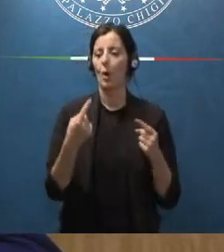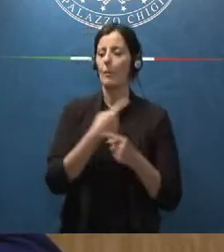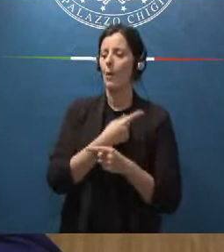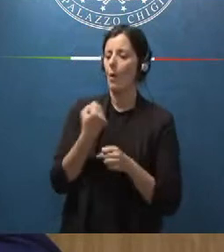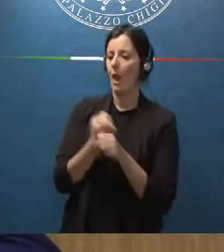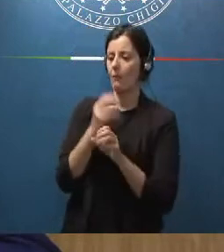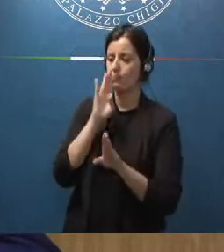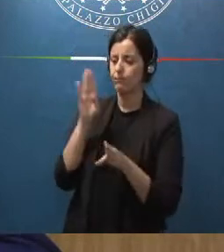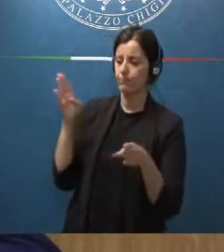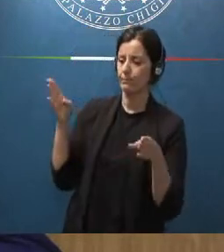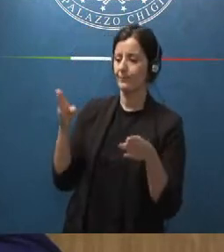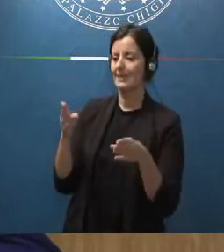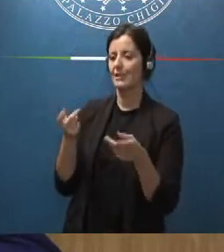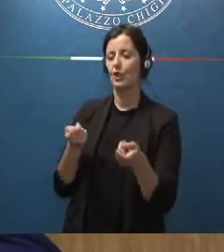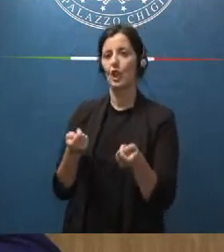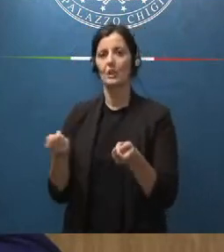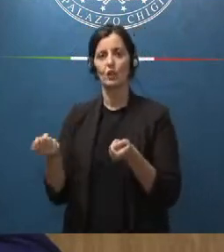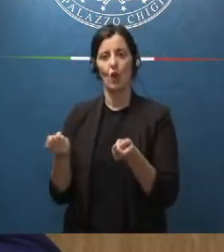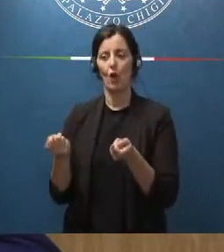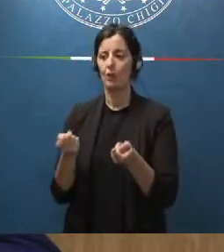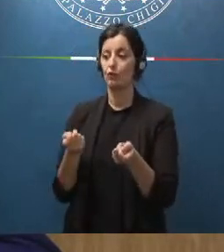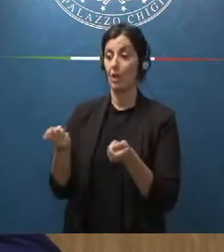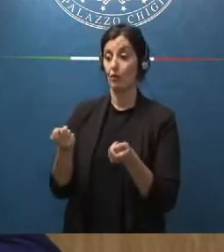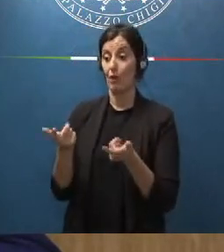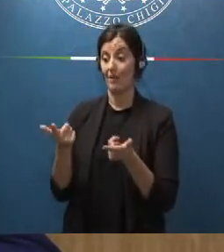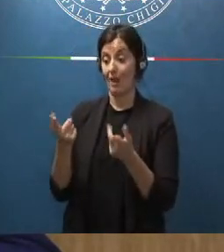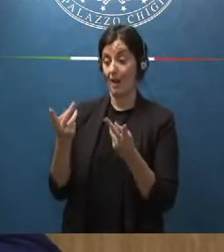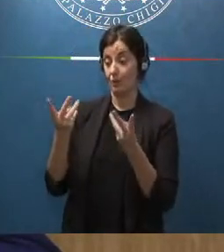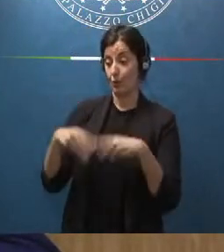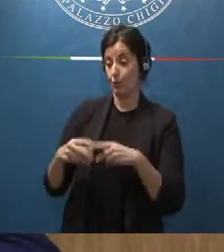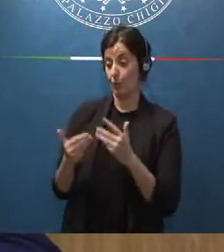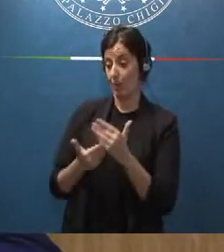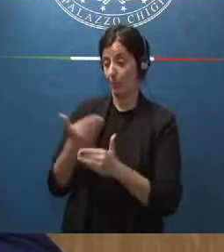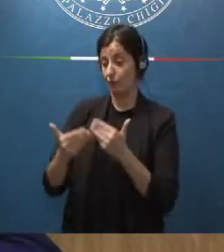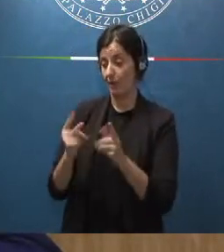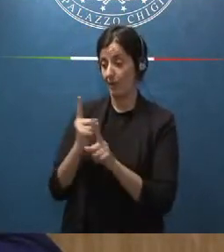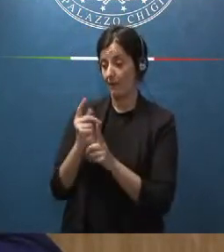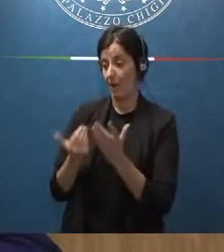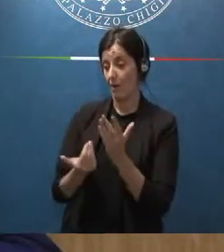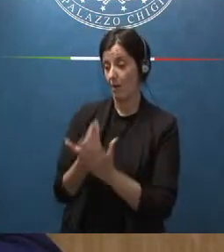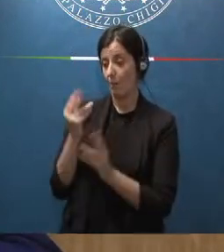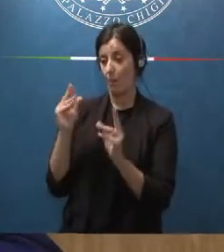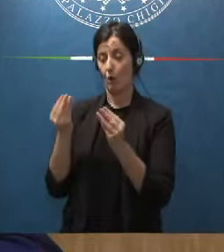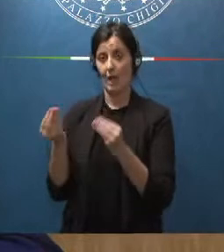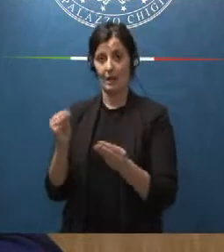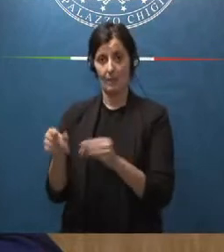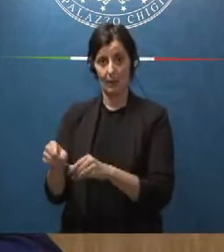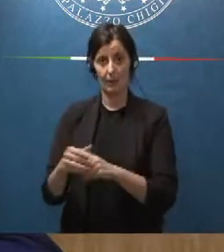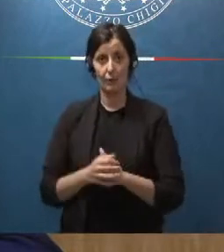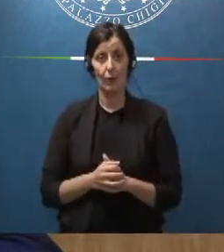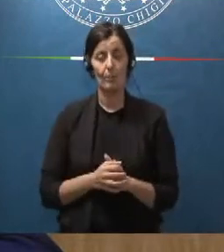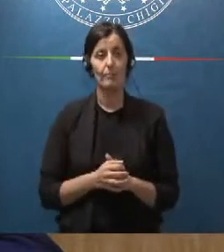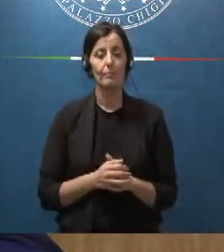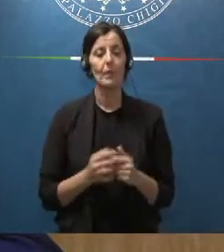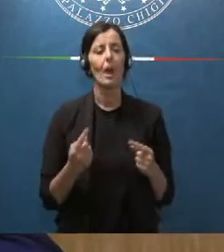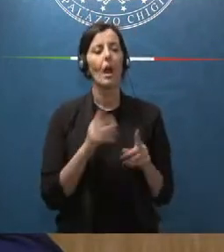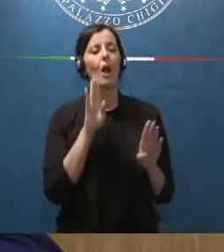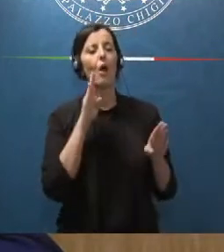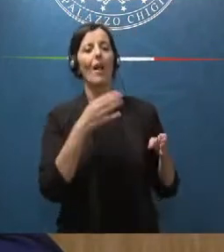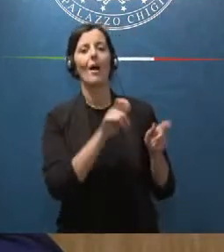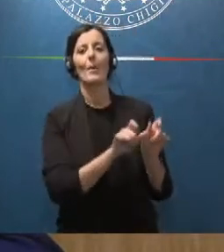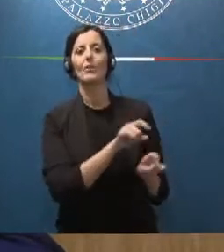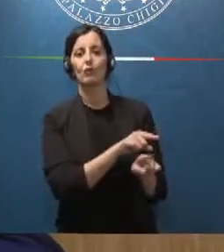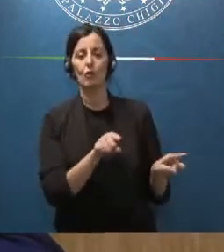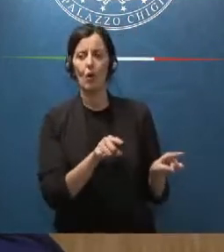di vista della gestione e del modernamento dei processi allora sul fronte delle persone abbiamo